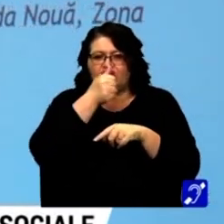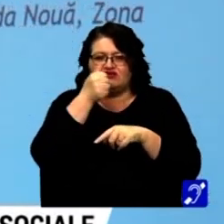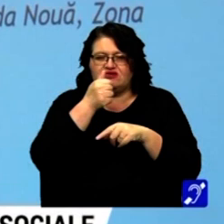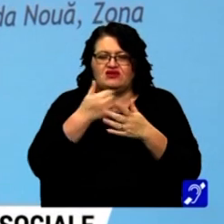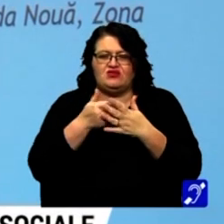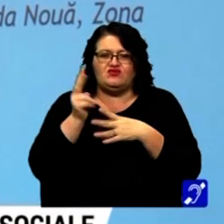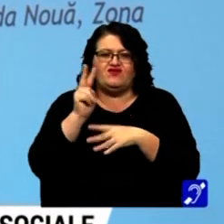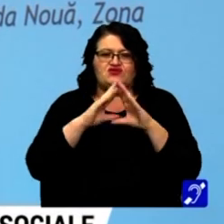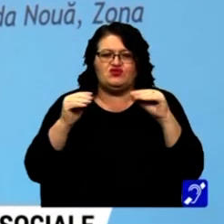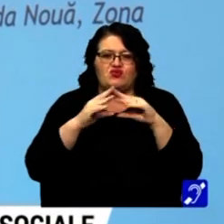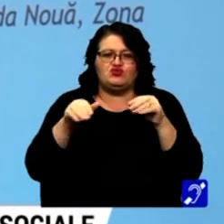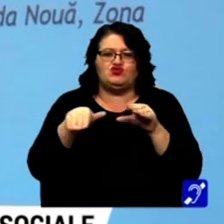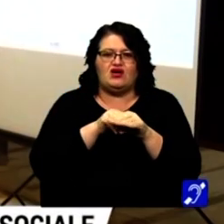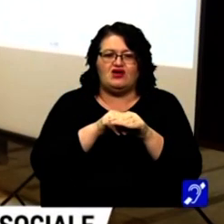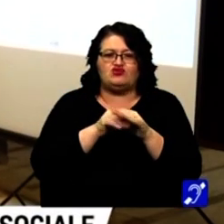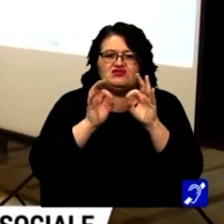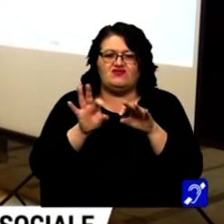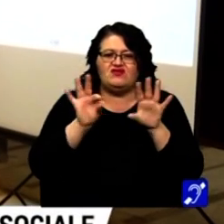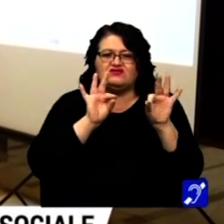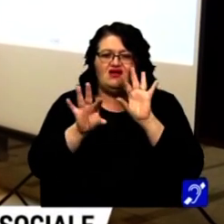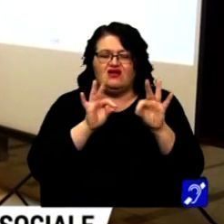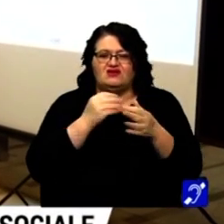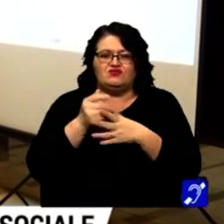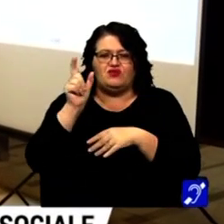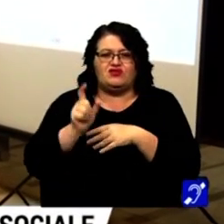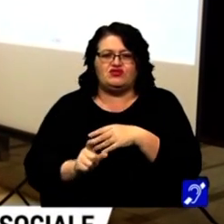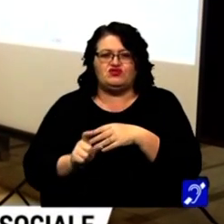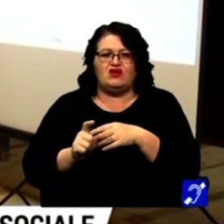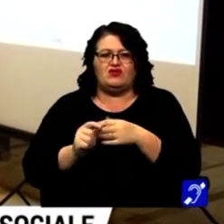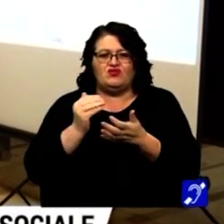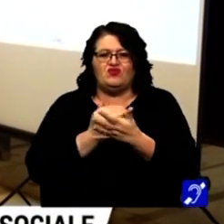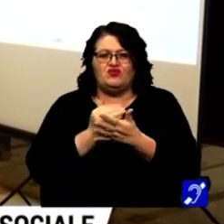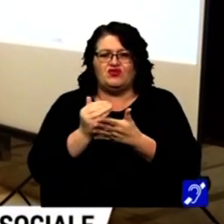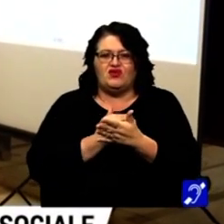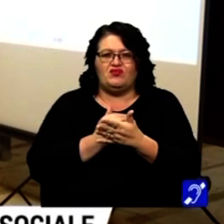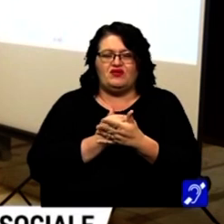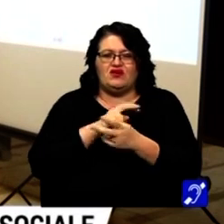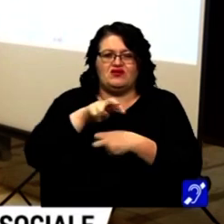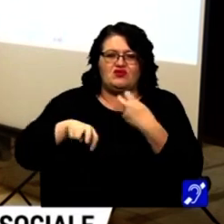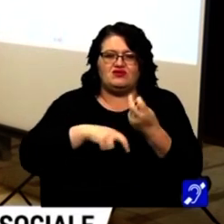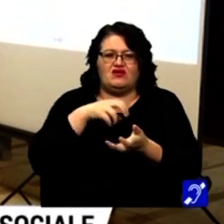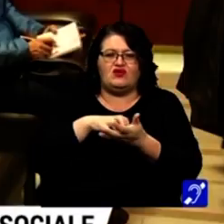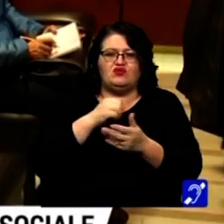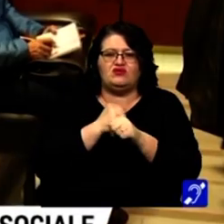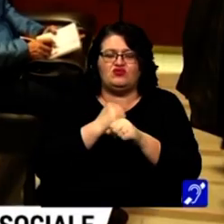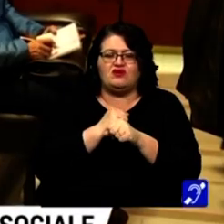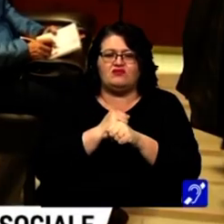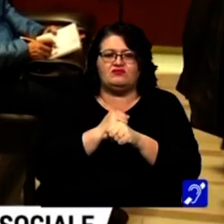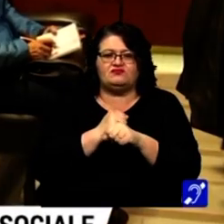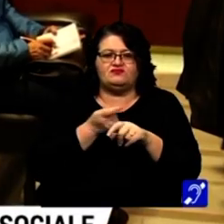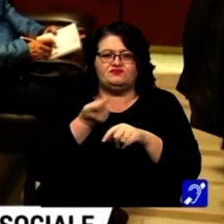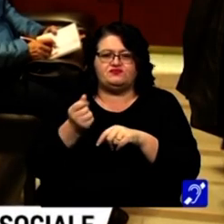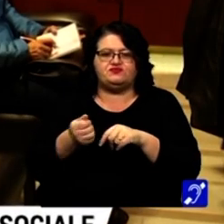din partea de vest a țării, iar angajații să fie selectați din rândul persoanelor defavorizate sau aflate în căutarea unui loc de muncă. Vor fi